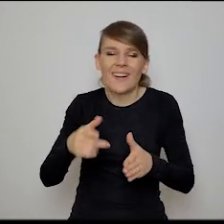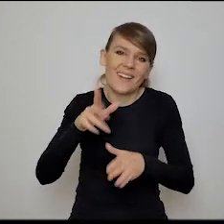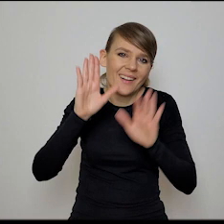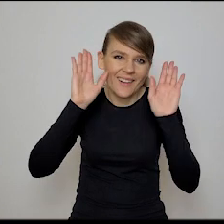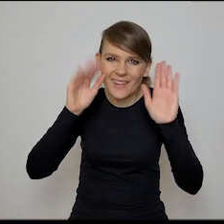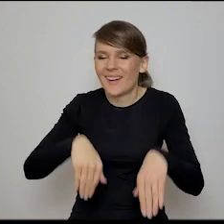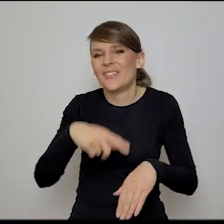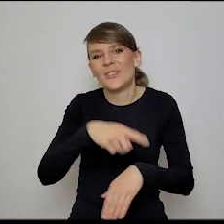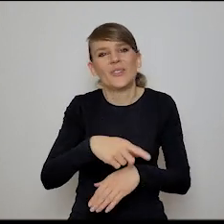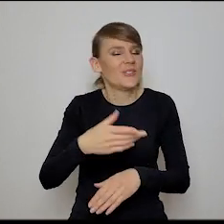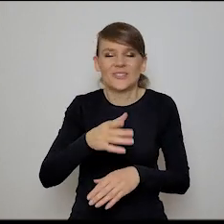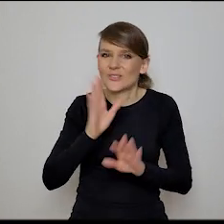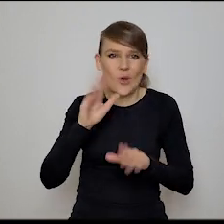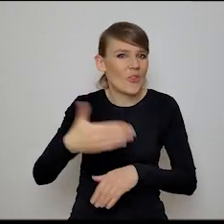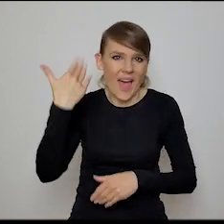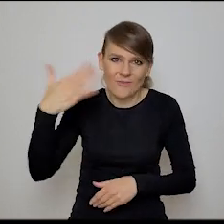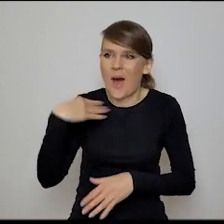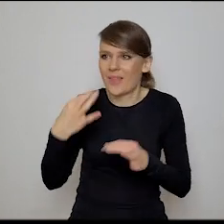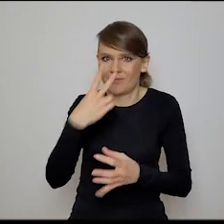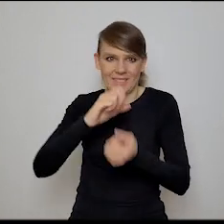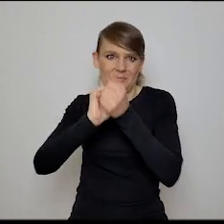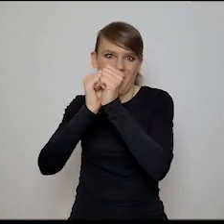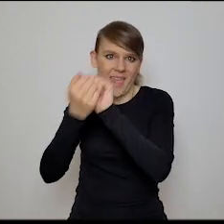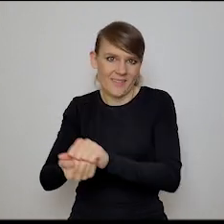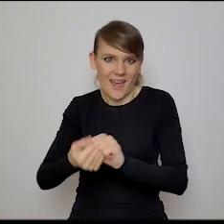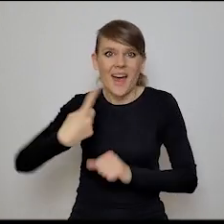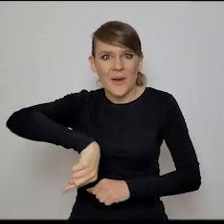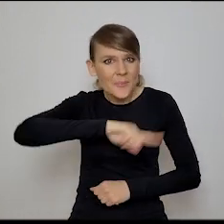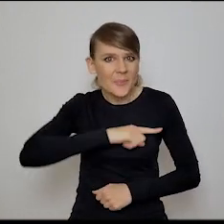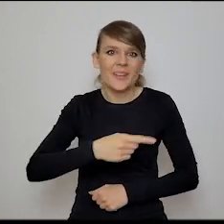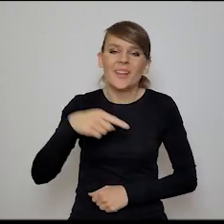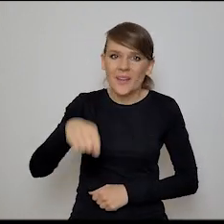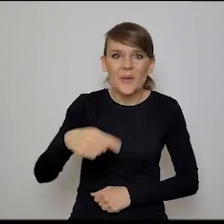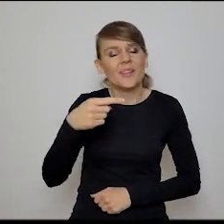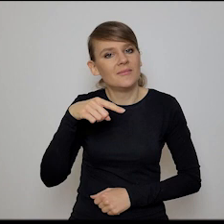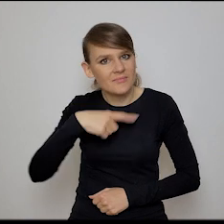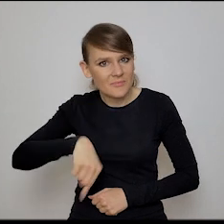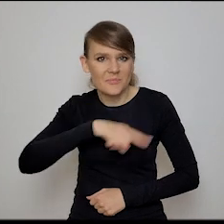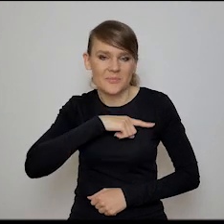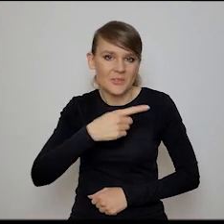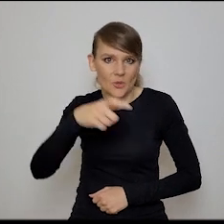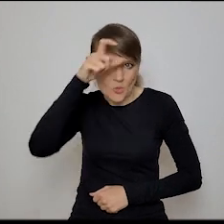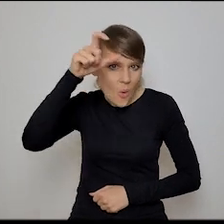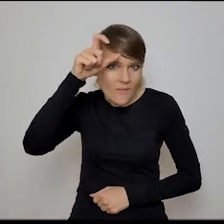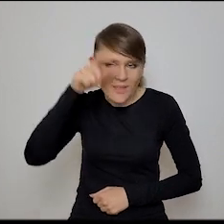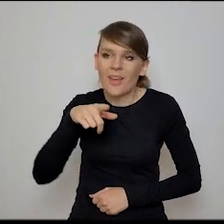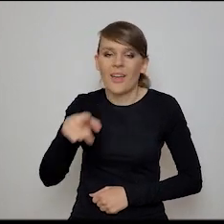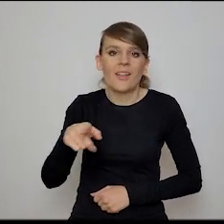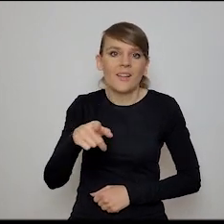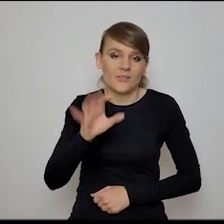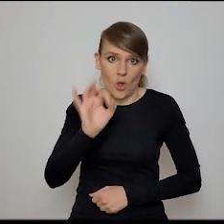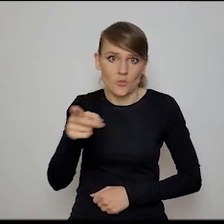pojechany kompletnie, prawda? Jest taka, że dużo się zmienia w tej explainability, czyli jesteśmy troszkę tam w stanie zajrzeć. Ale człowiek jest oczywiście, tak jak słusznie już